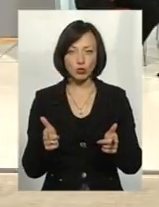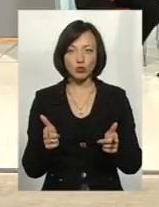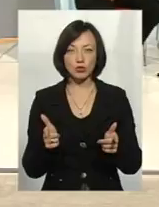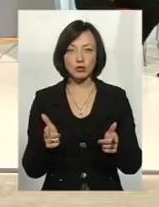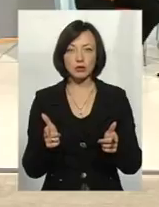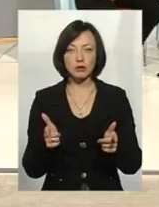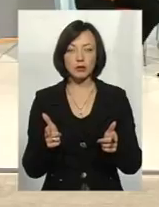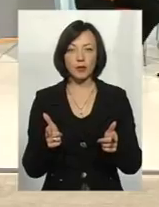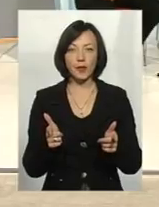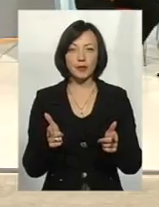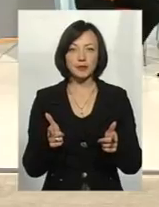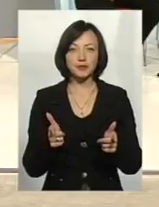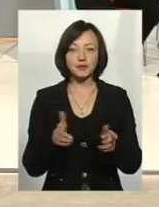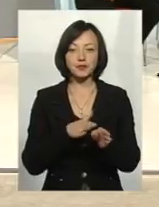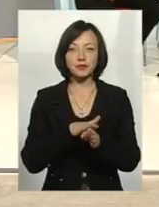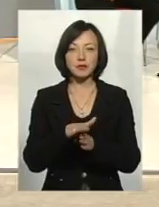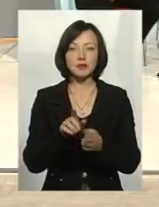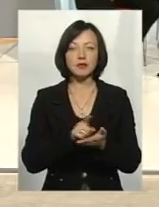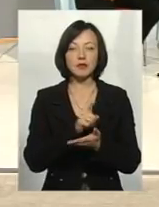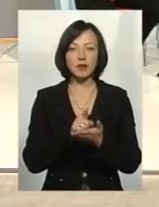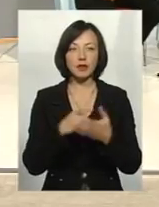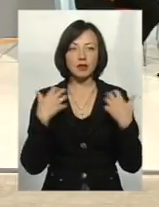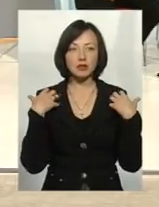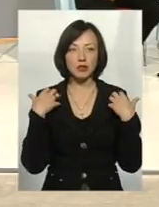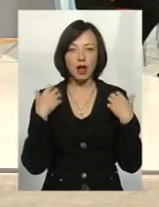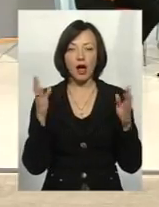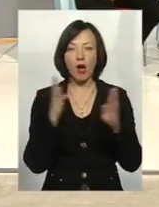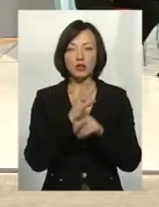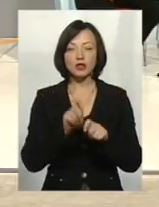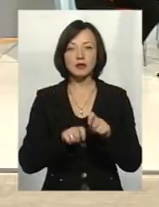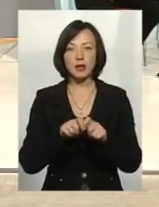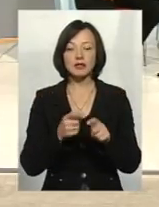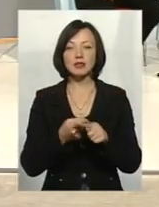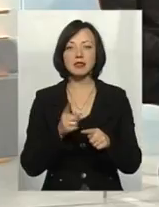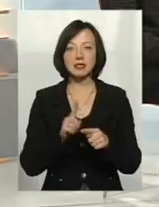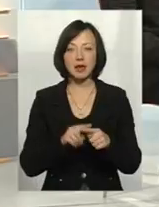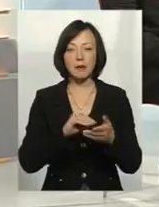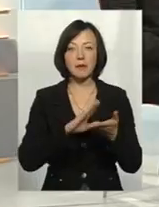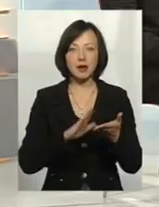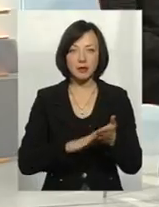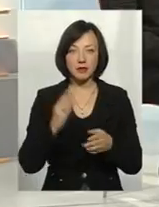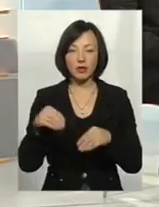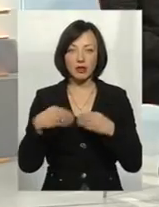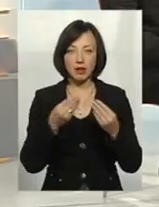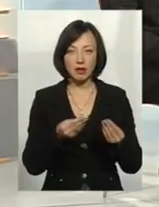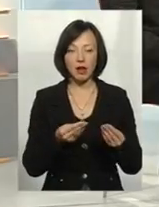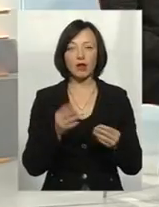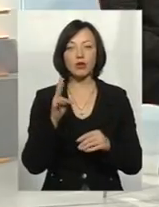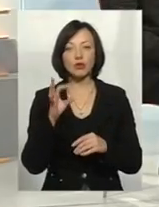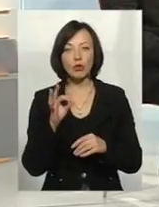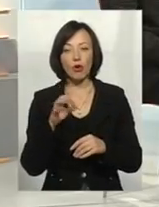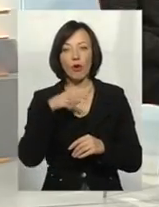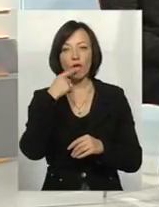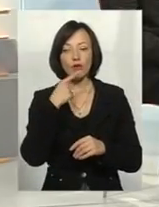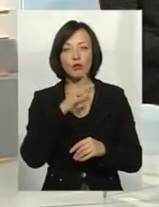виконуючим обов'язки начальника екологічної інспекції, це і приписи, які вони надали. Ну, мова